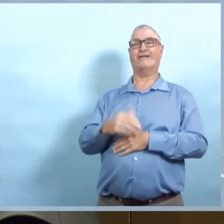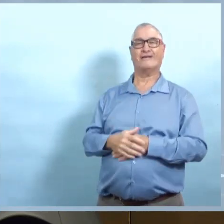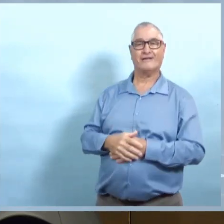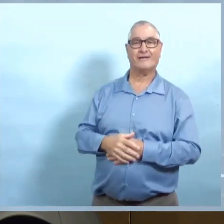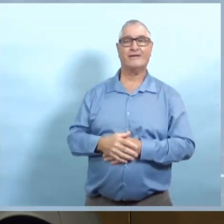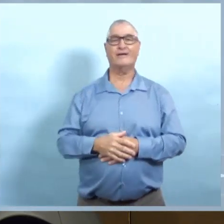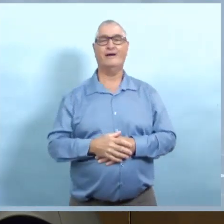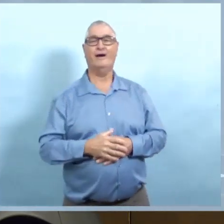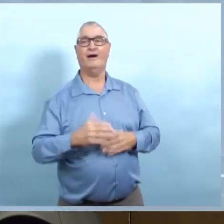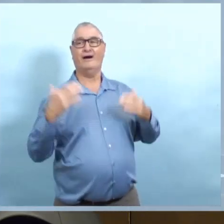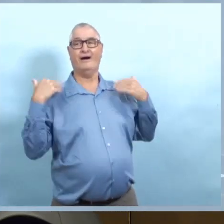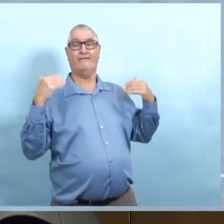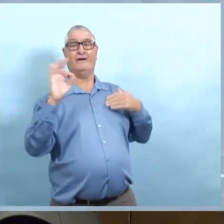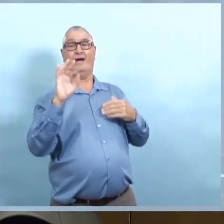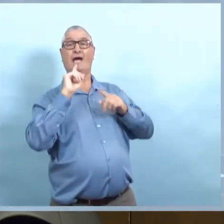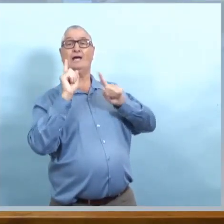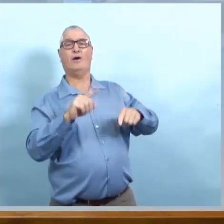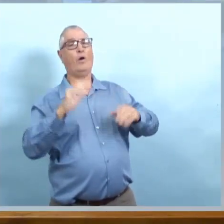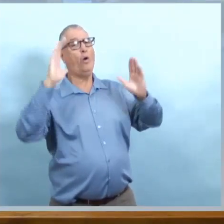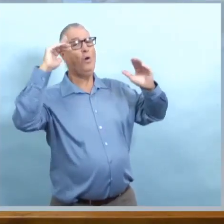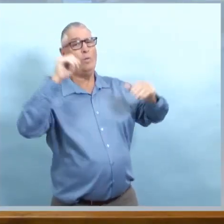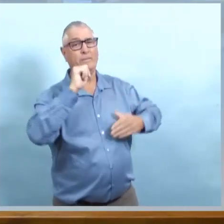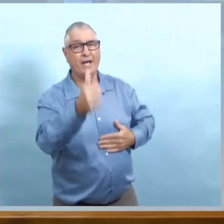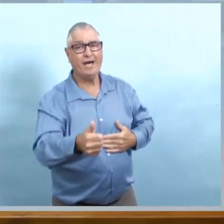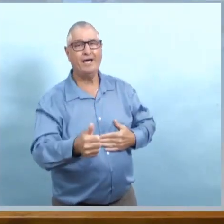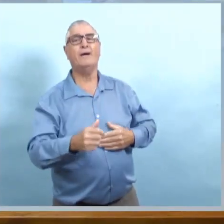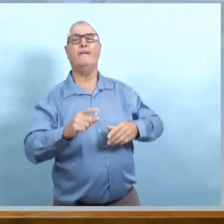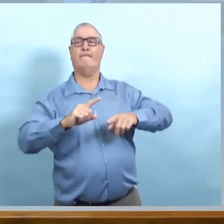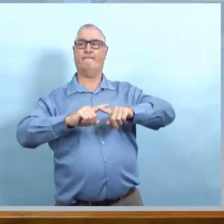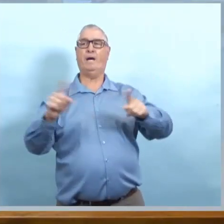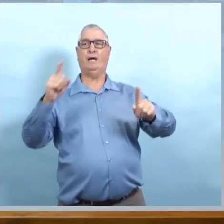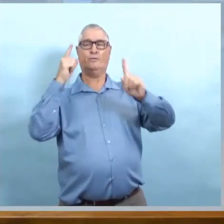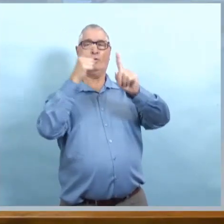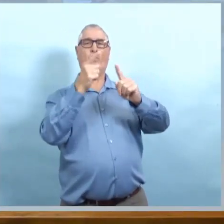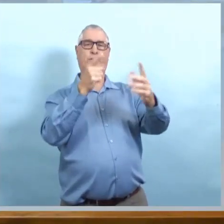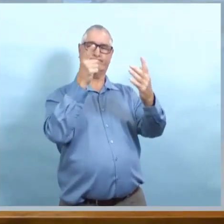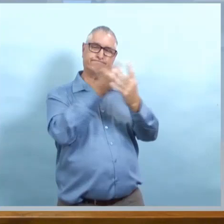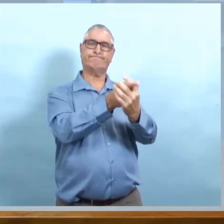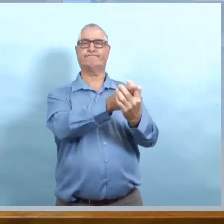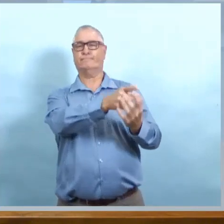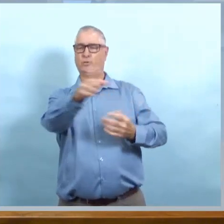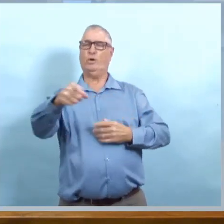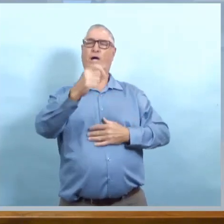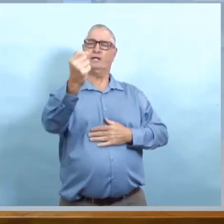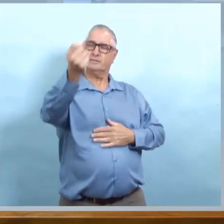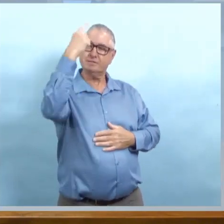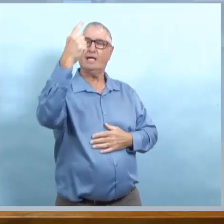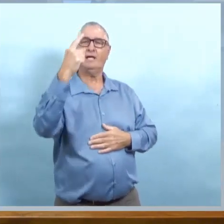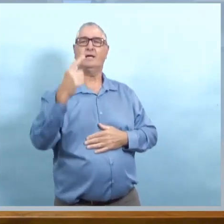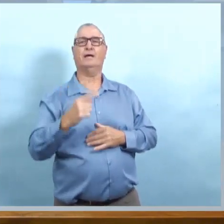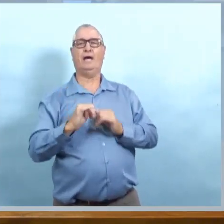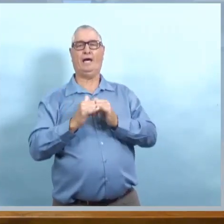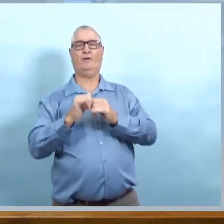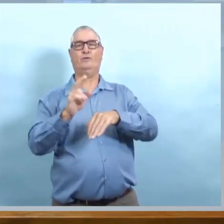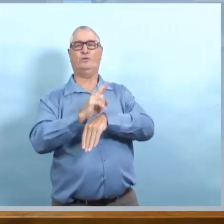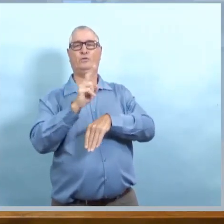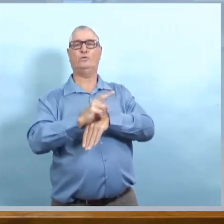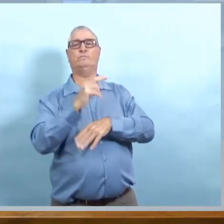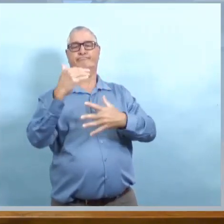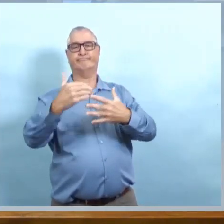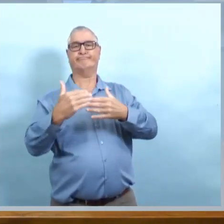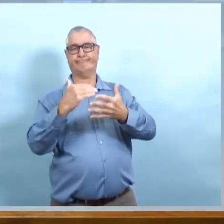Alors, est-ce que vous avez un TikTok à nous montrer? Non, pas encore, mais on doit vraiment penser à comment nous allons